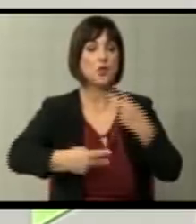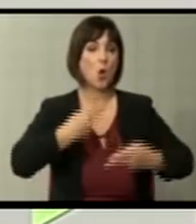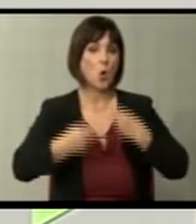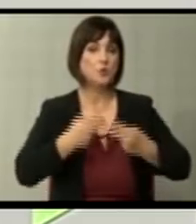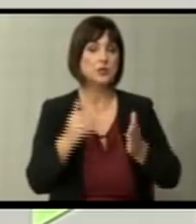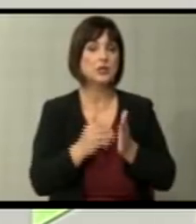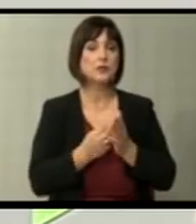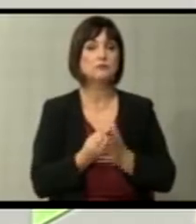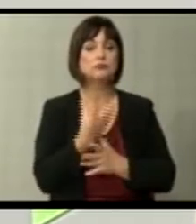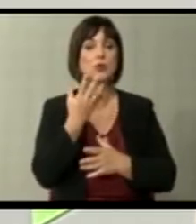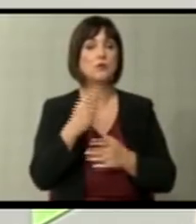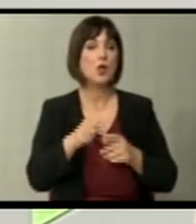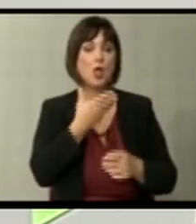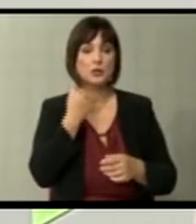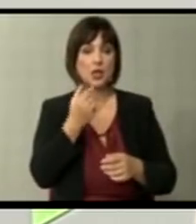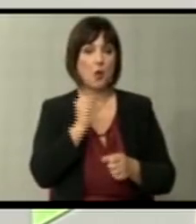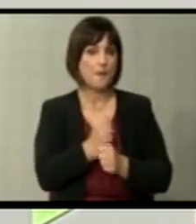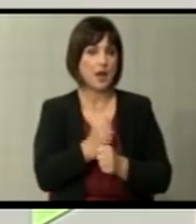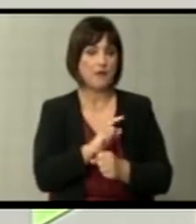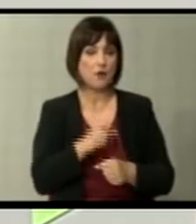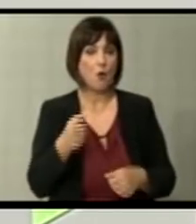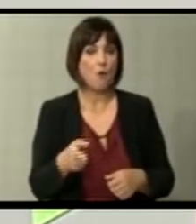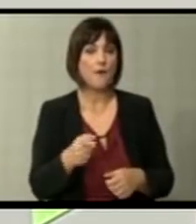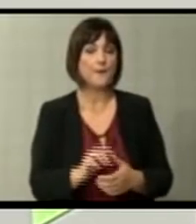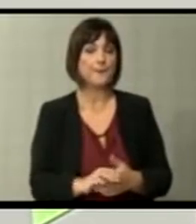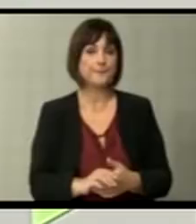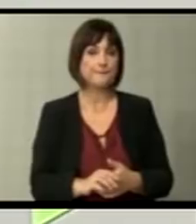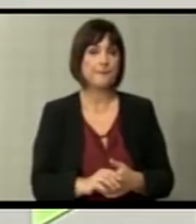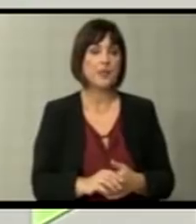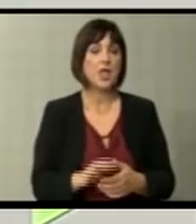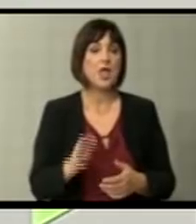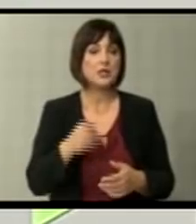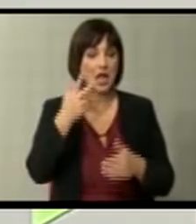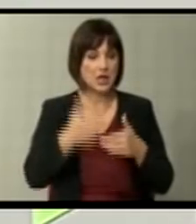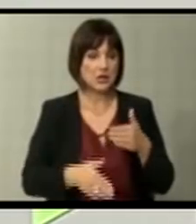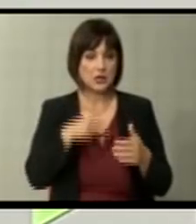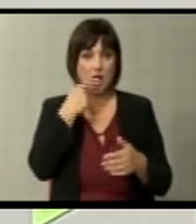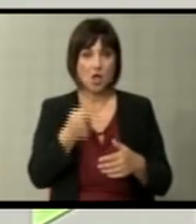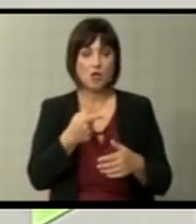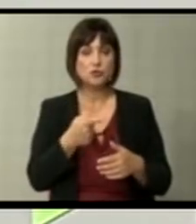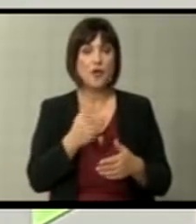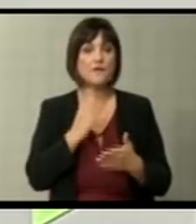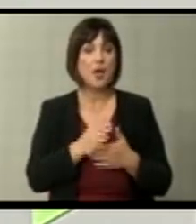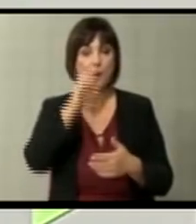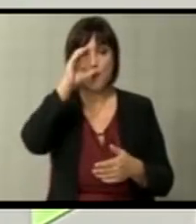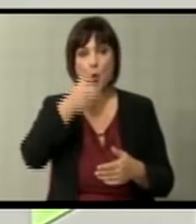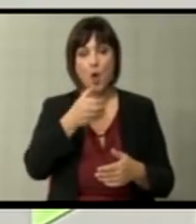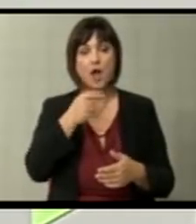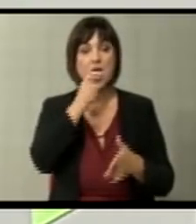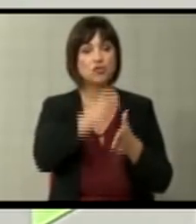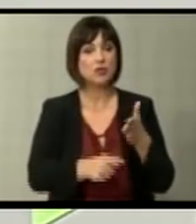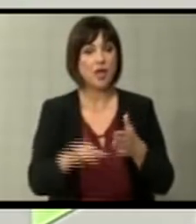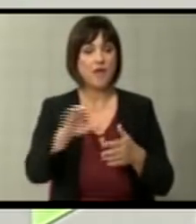кој што треба да вроди со плот, се уште не го праи тоа. И да резимирам, бидејќи веќе Бугарија е